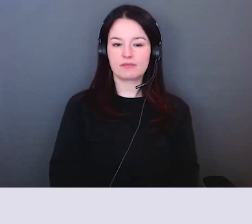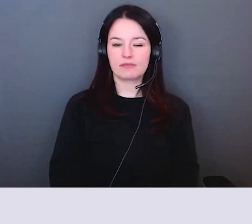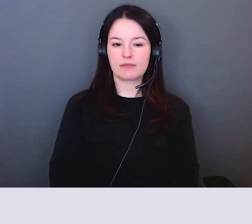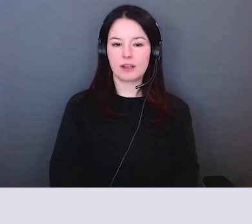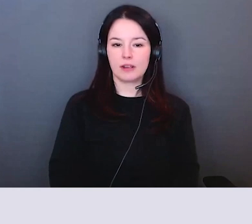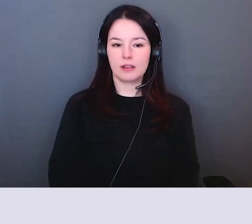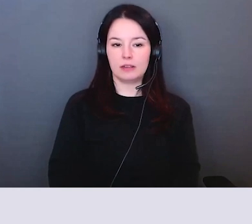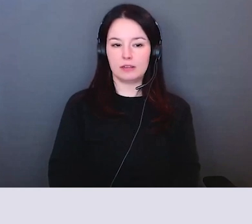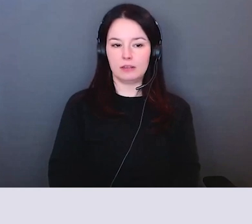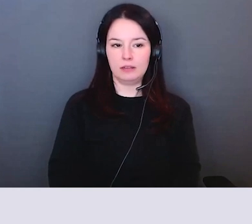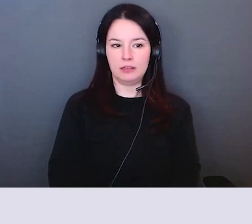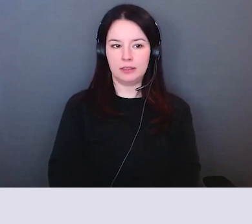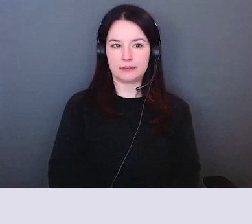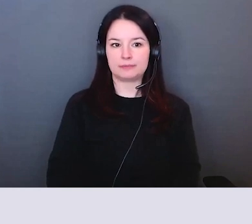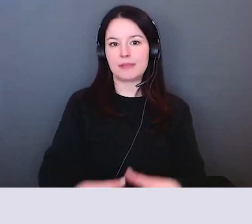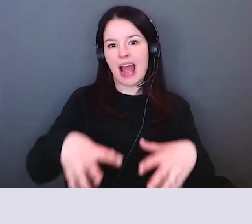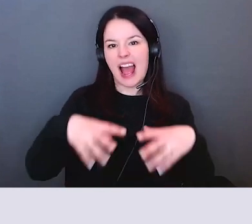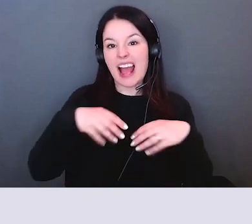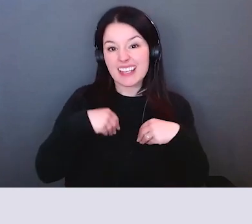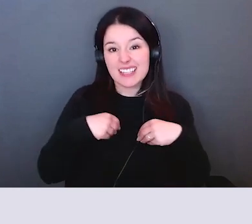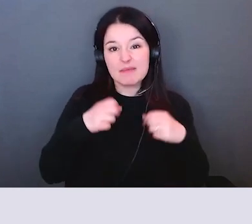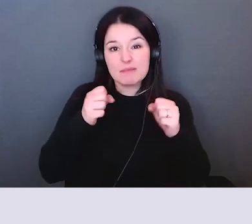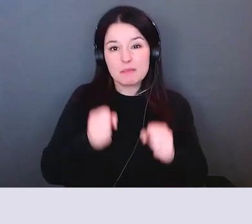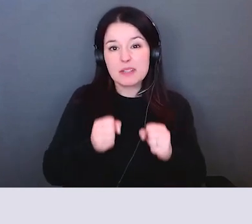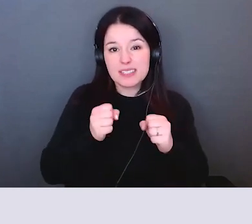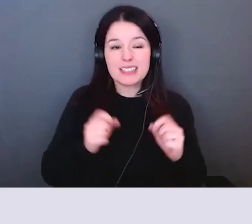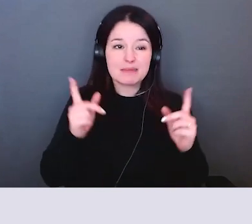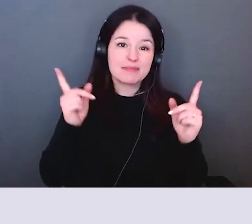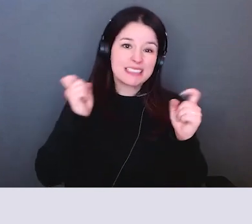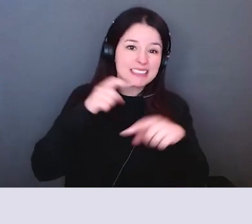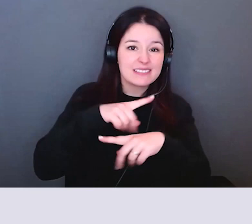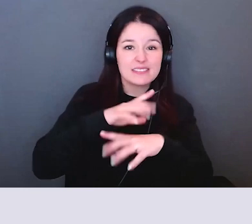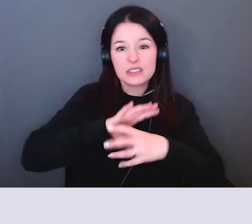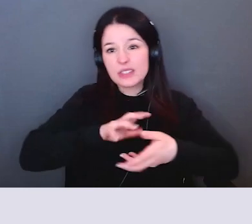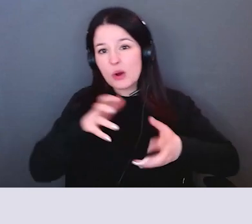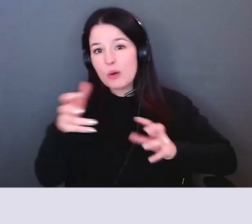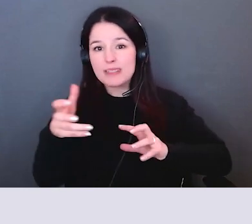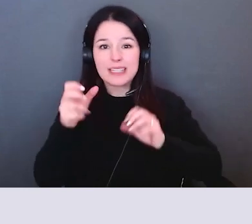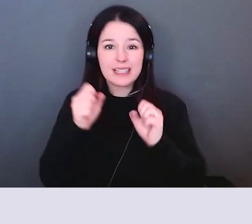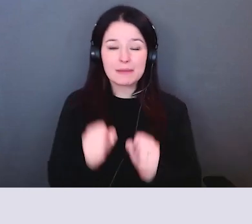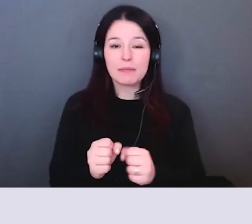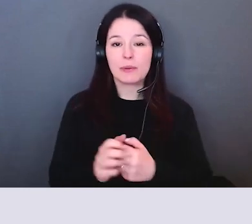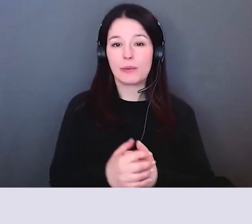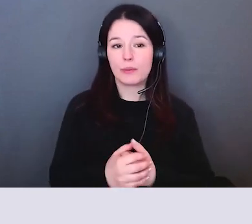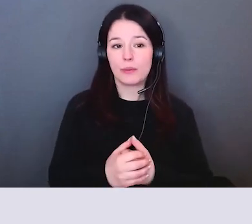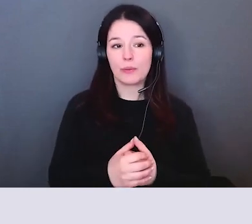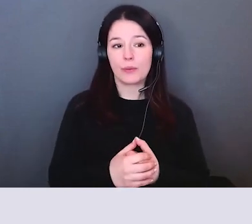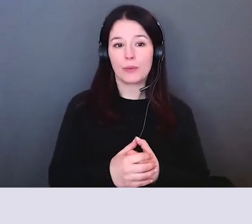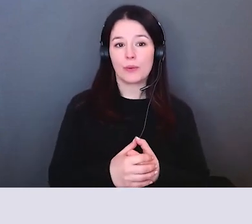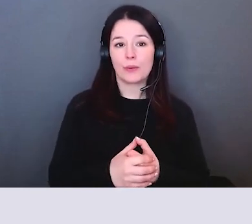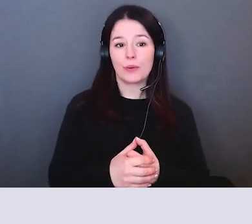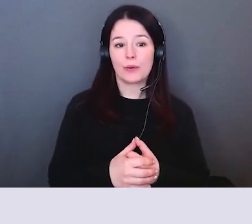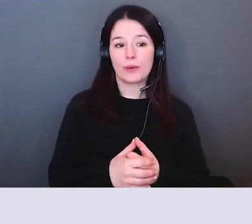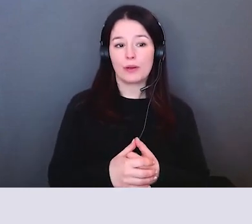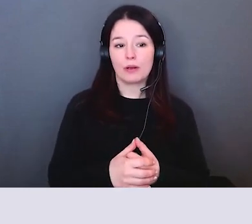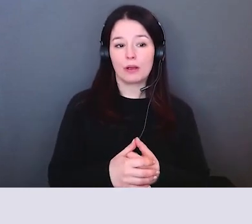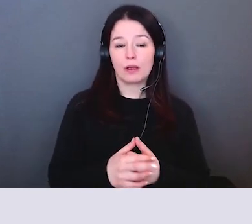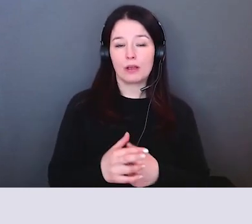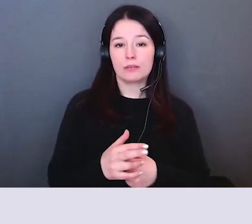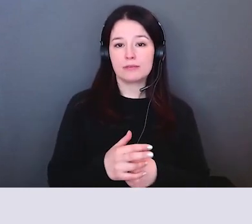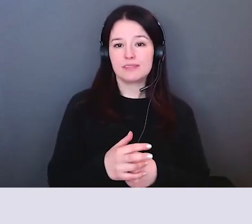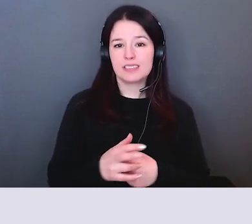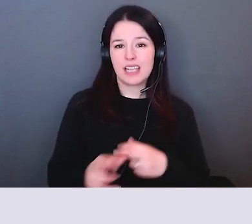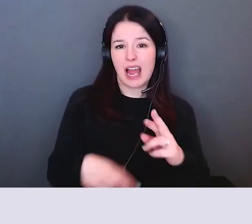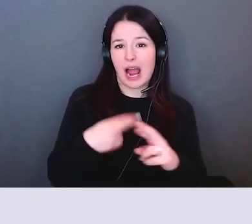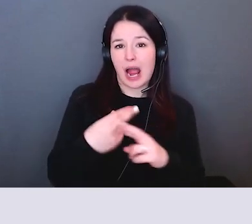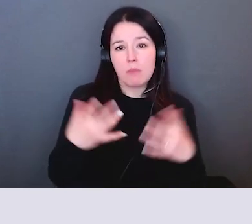beaucoup de solutions qui ont été présentées par le passé ont été présentées comme solutions mais puis